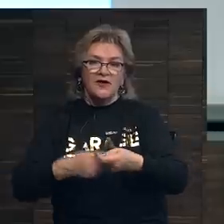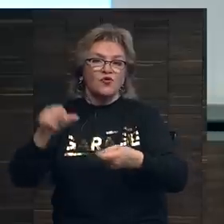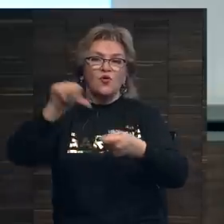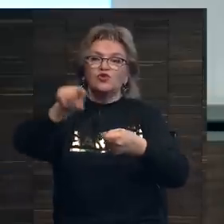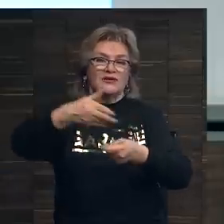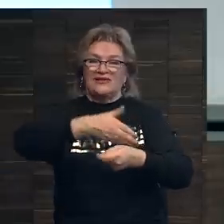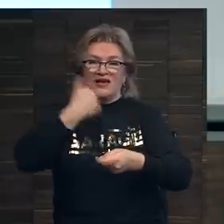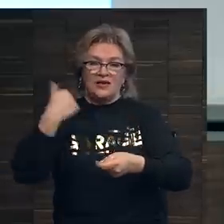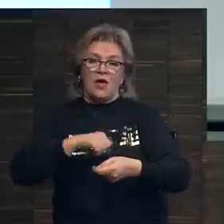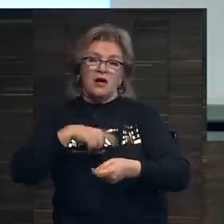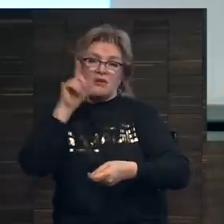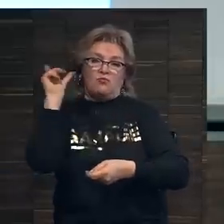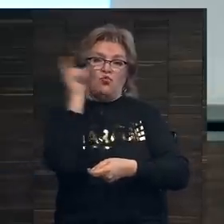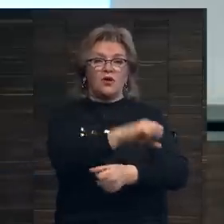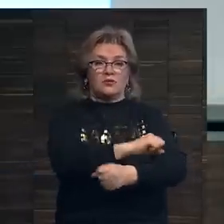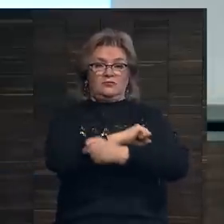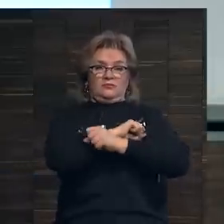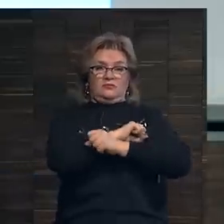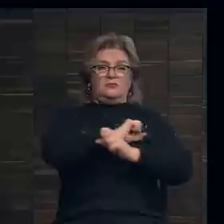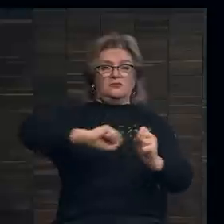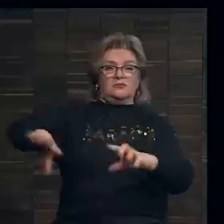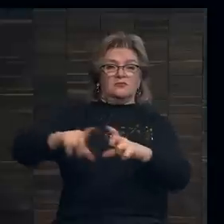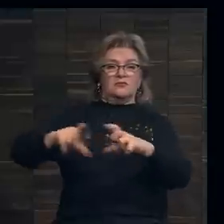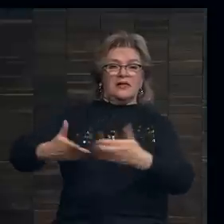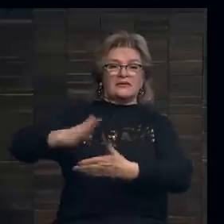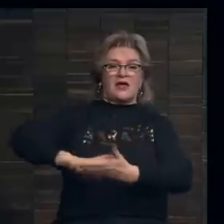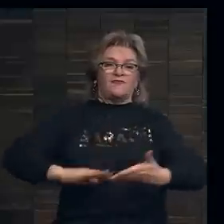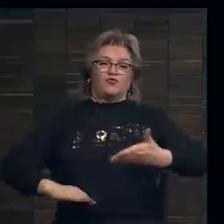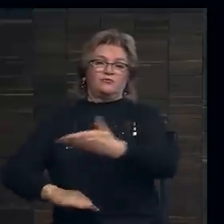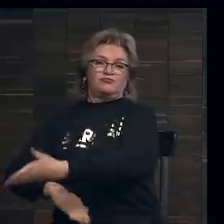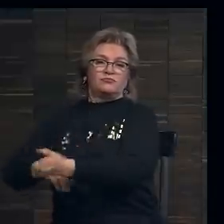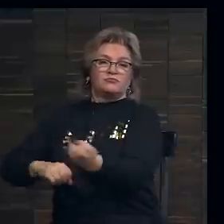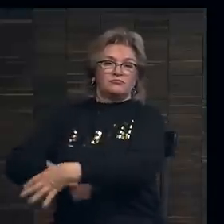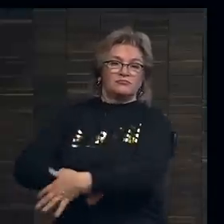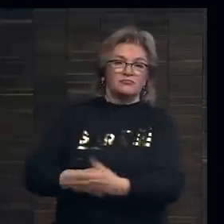участника, а самому уехать, я не знаю, отдыхать и просто оставить свою заявку в конверте.